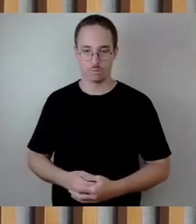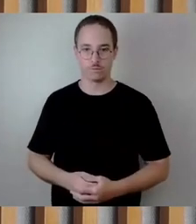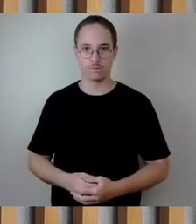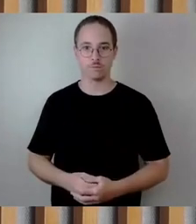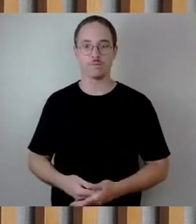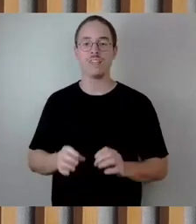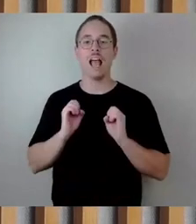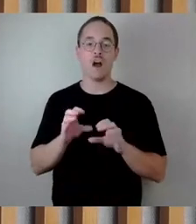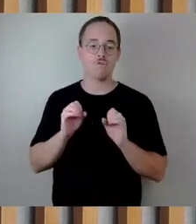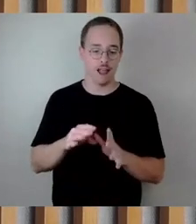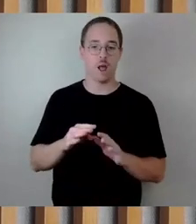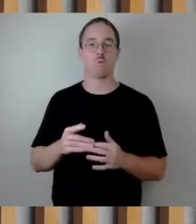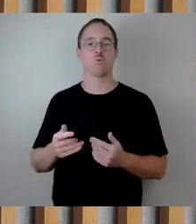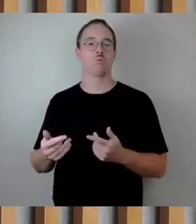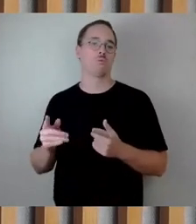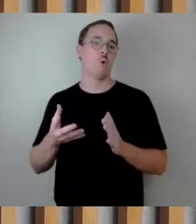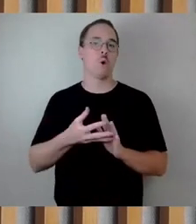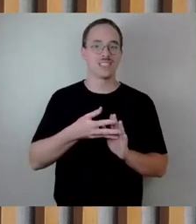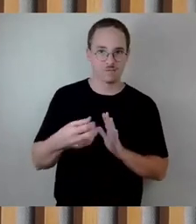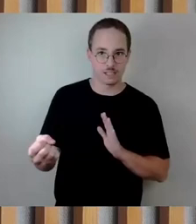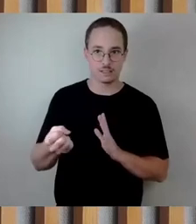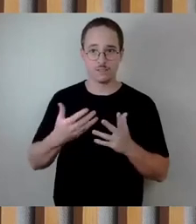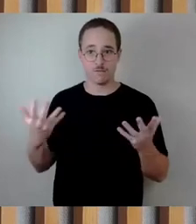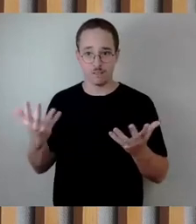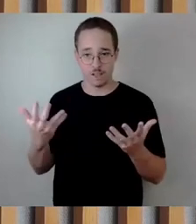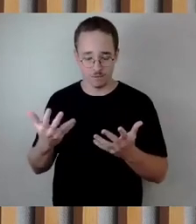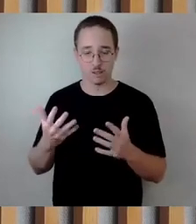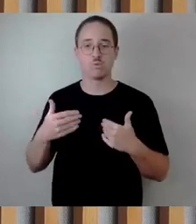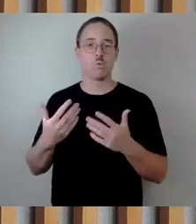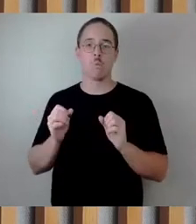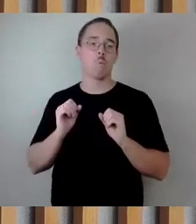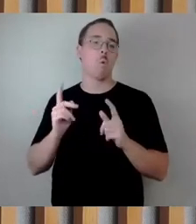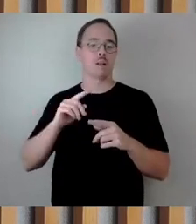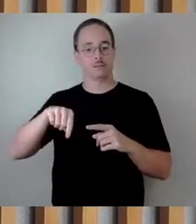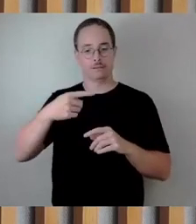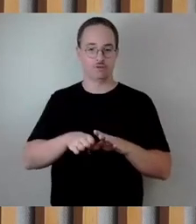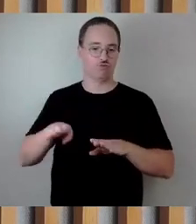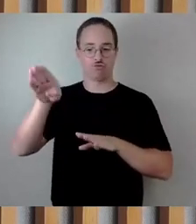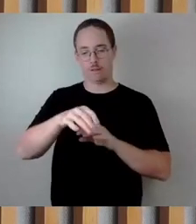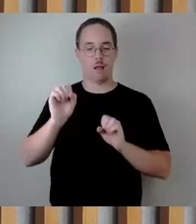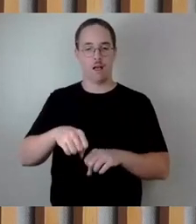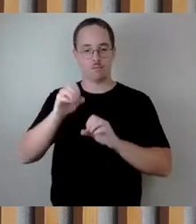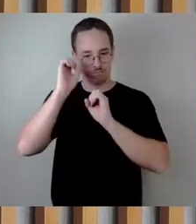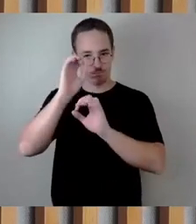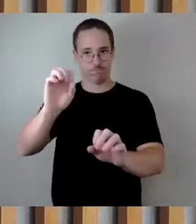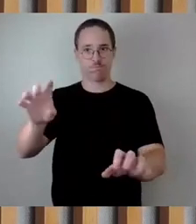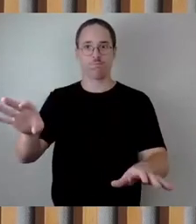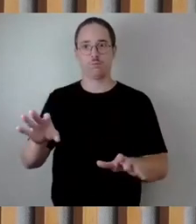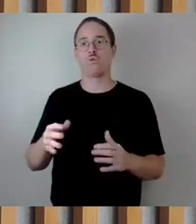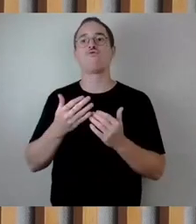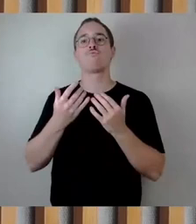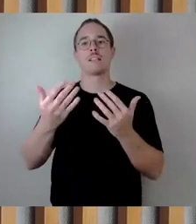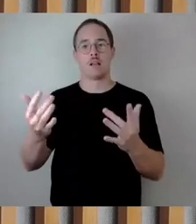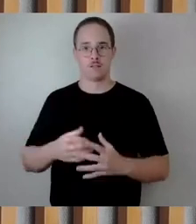Konsequenzen sich dann erst in einem späteren Schritt zu stellen haben. Deshalb möchte ich meine Fragen jetzt auch auf